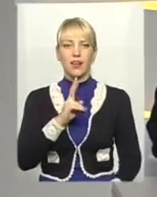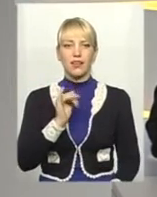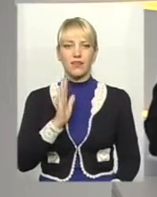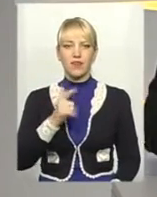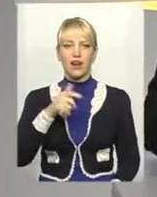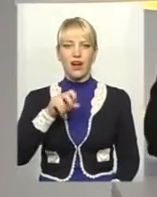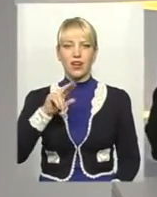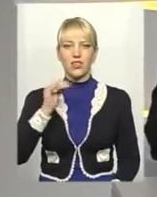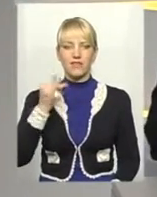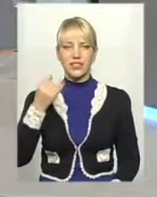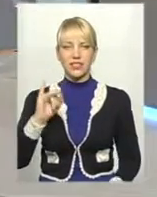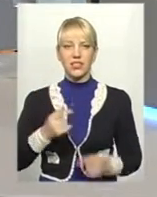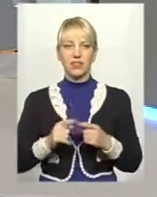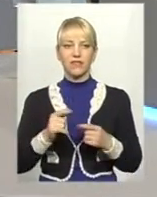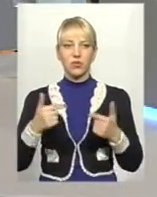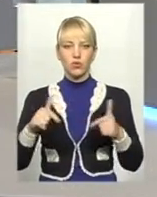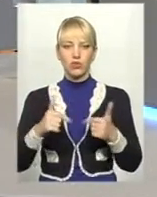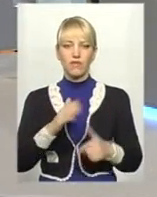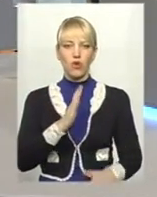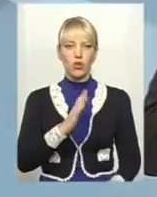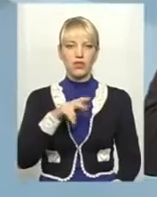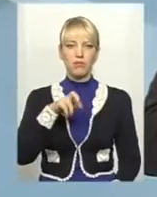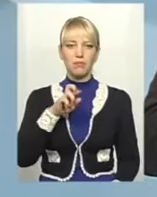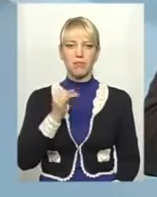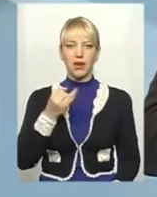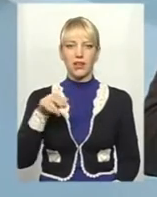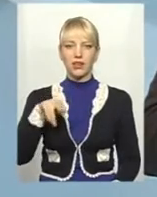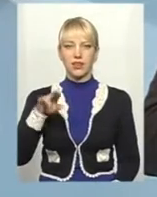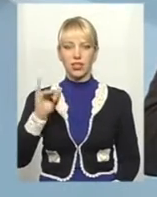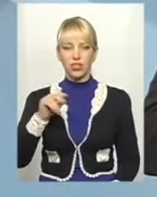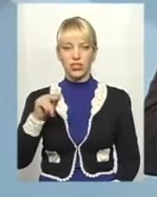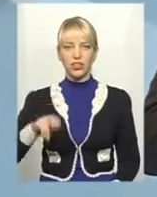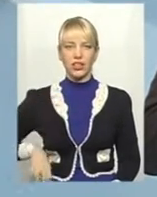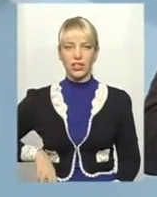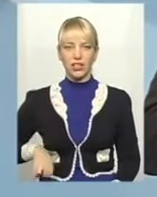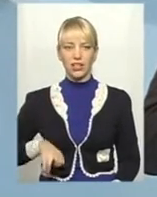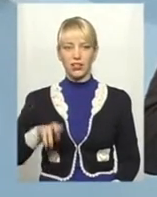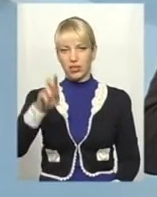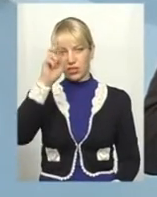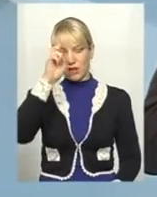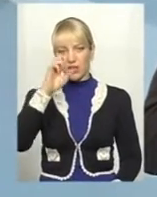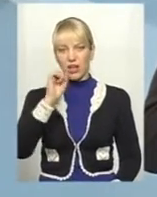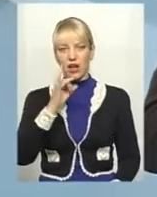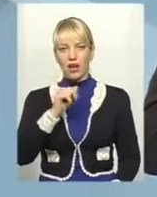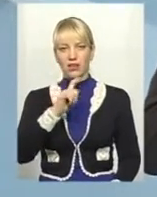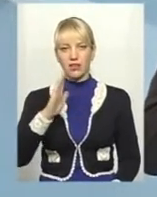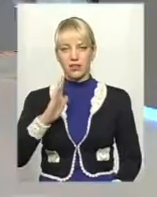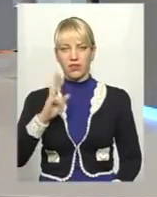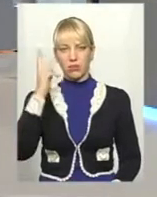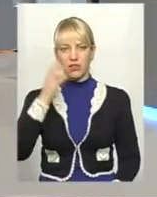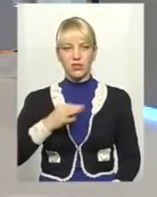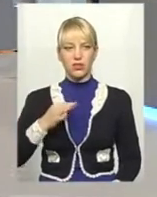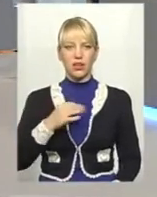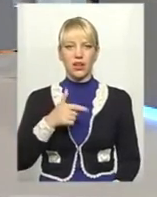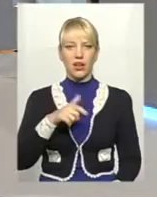з гостями у студії. Це Володимир Байдич, директор Державного архіву Хмельницької області. Доброго дня, доброго здоров'я. Та